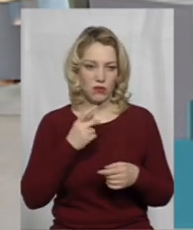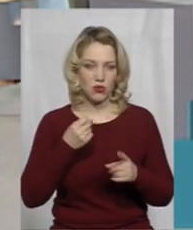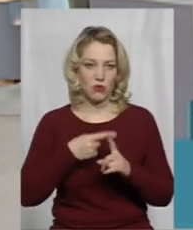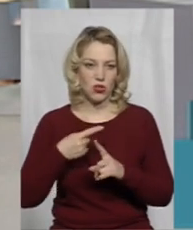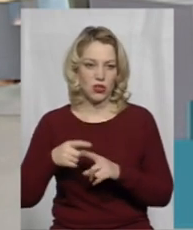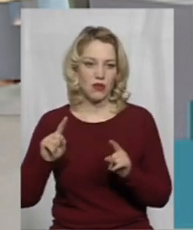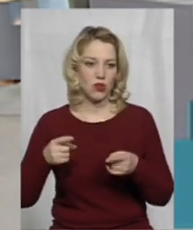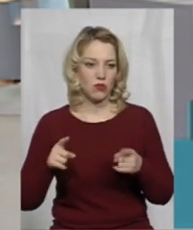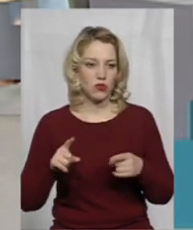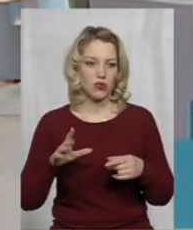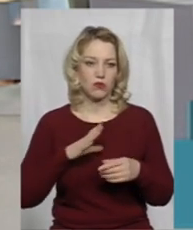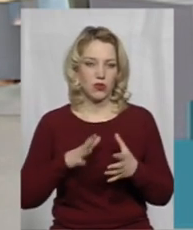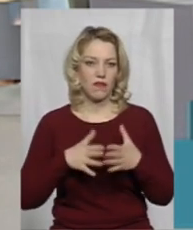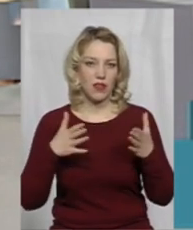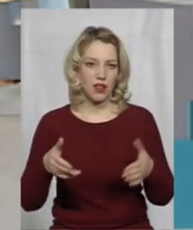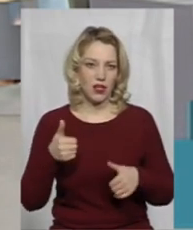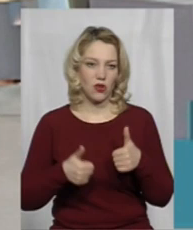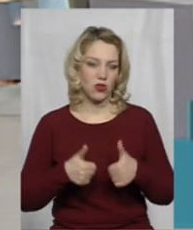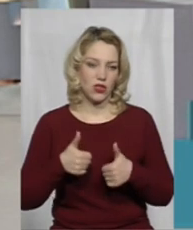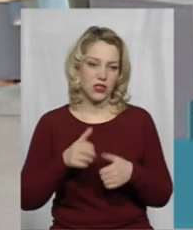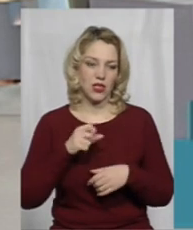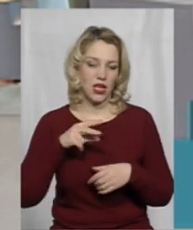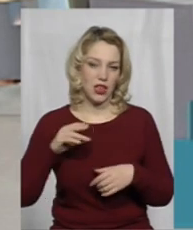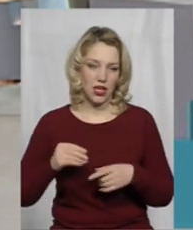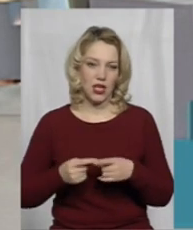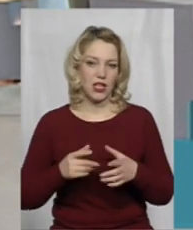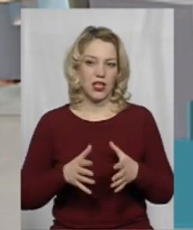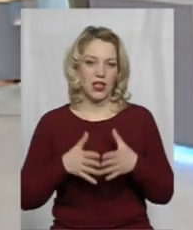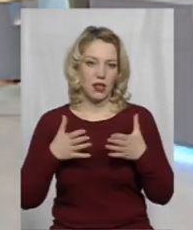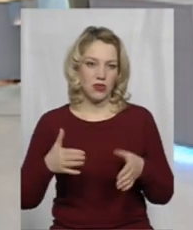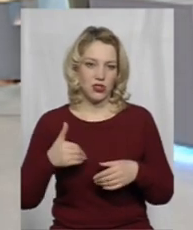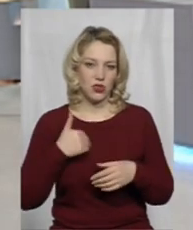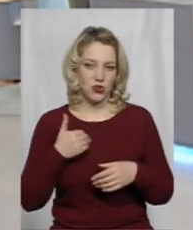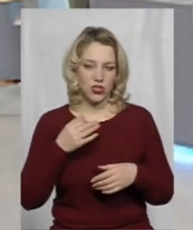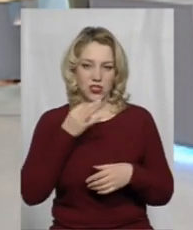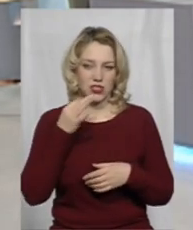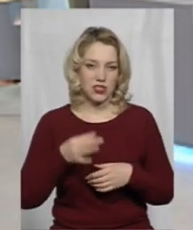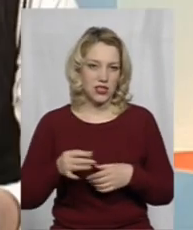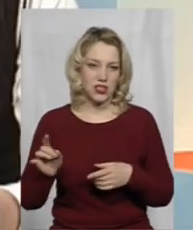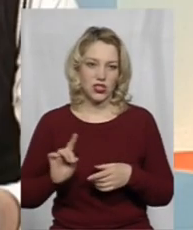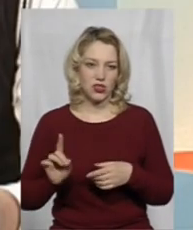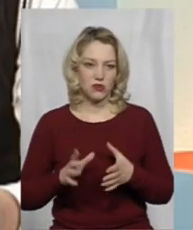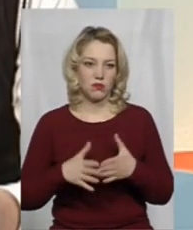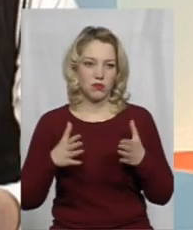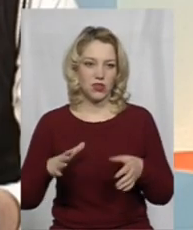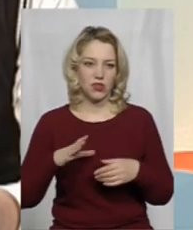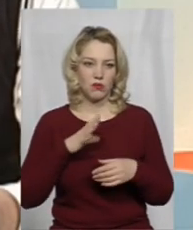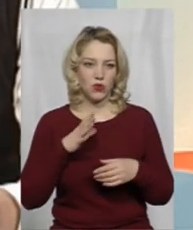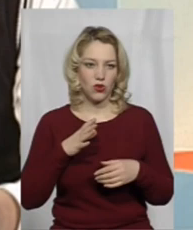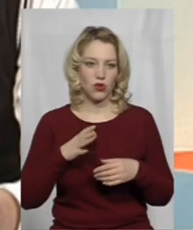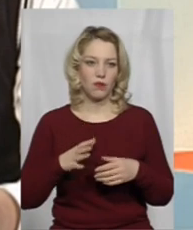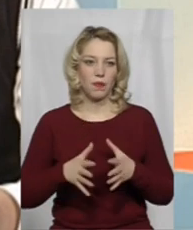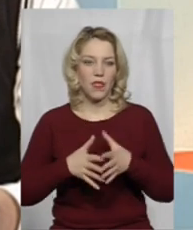і позитив, тому що була дуже велика конкуренція. Але саме більше хочеться сказати, щоб більше було